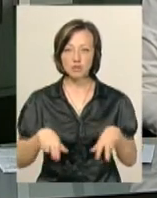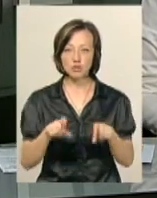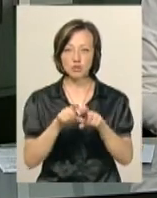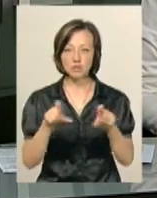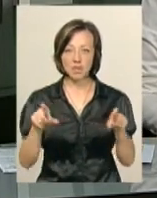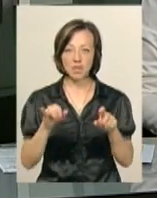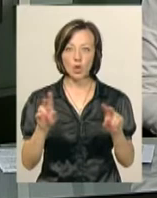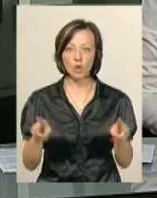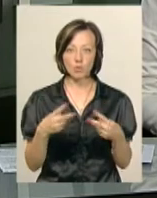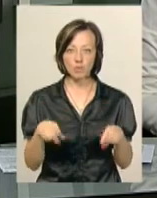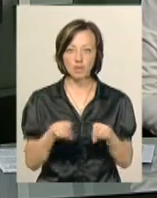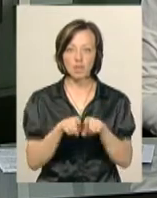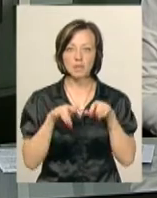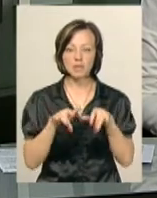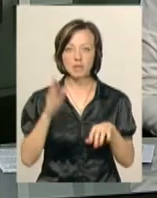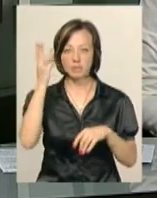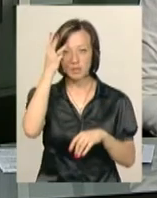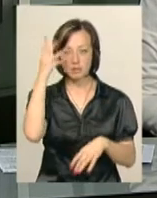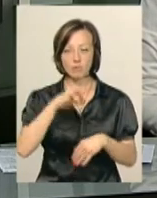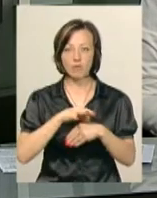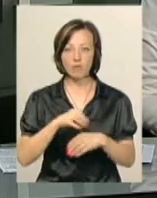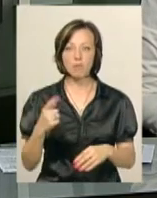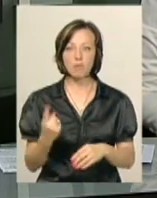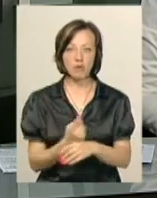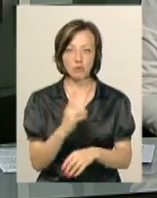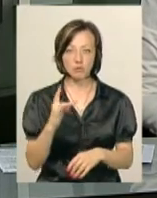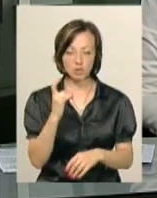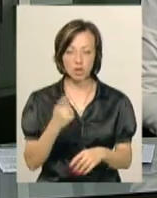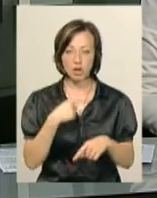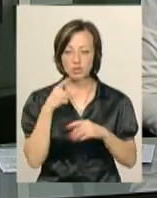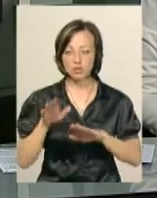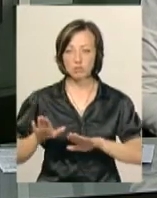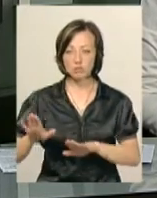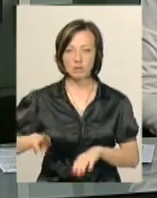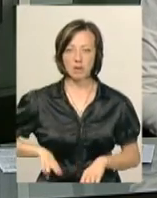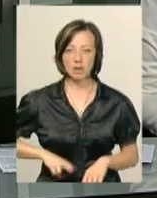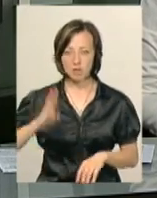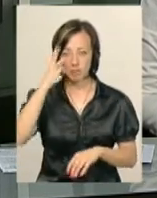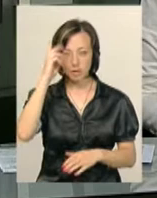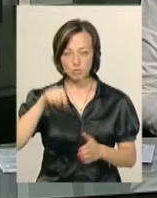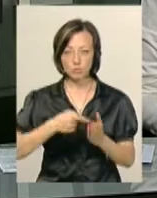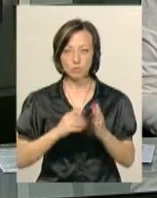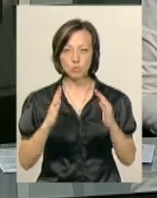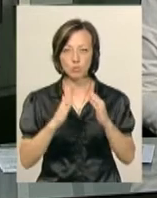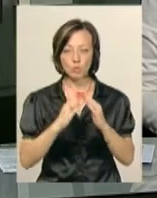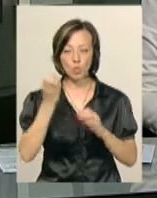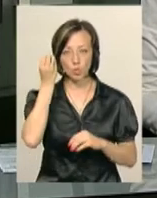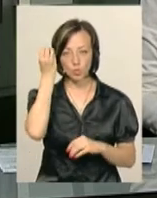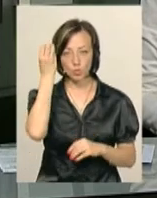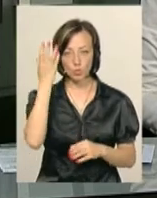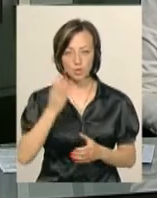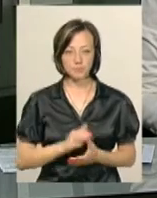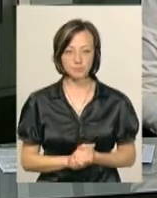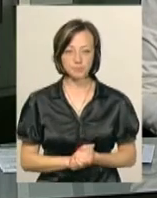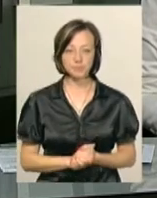шкіл та клубів. Такий захід в обласному центрі проводитимуть вперше, каже заступник директора Хмельницького міського будинку культури Сергій